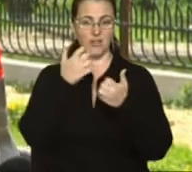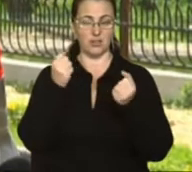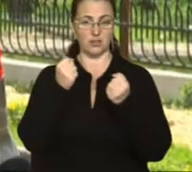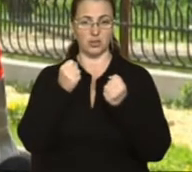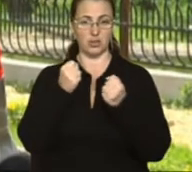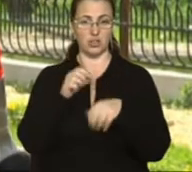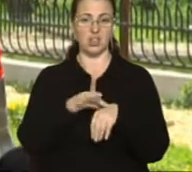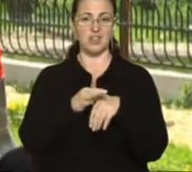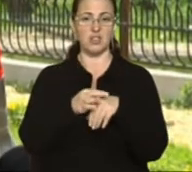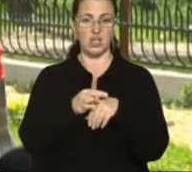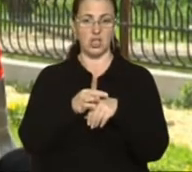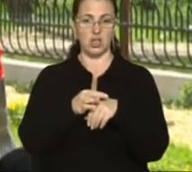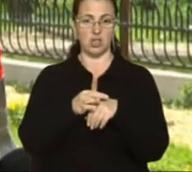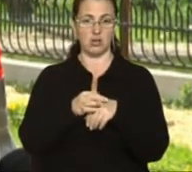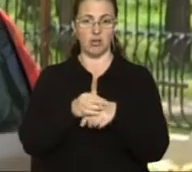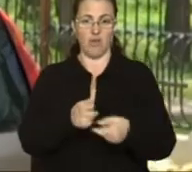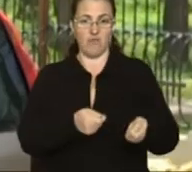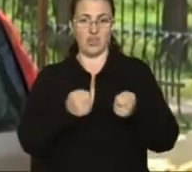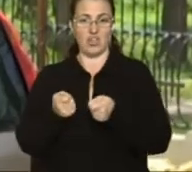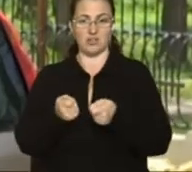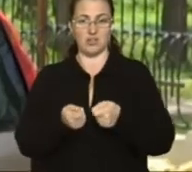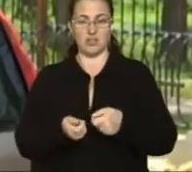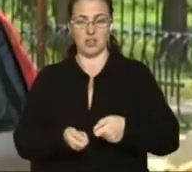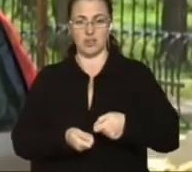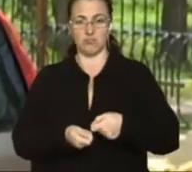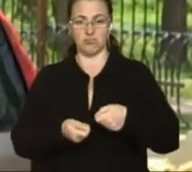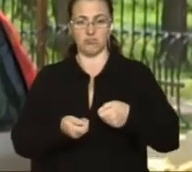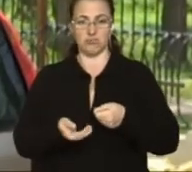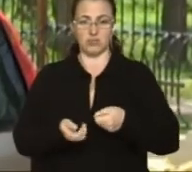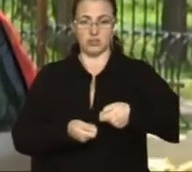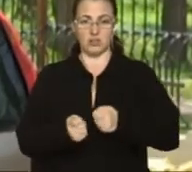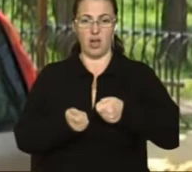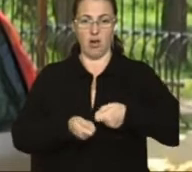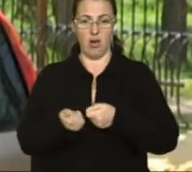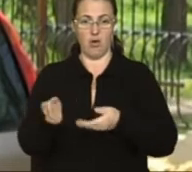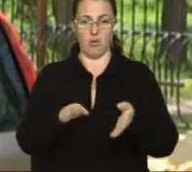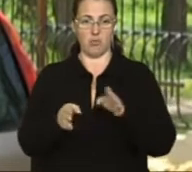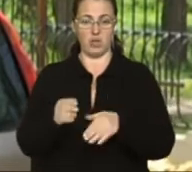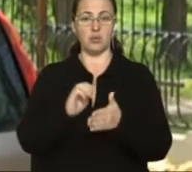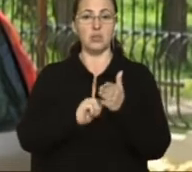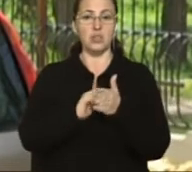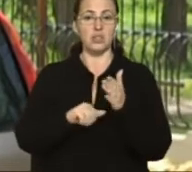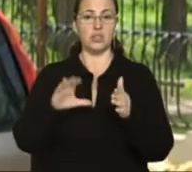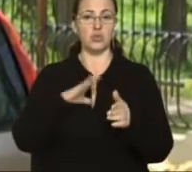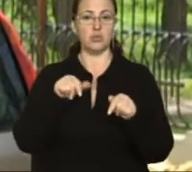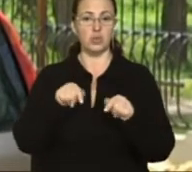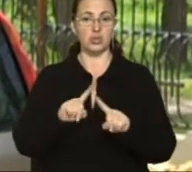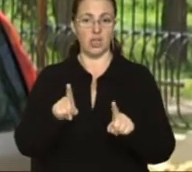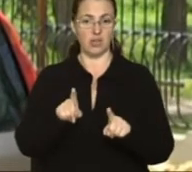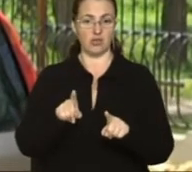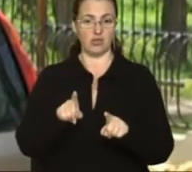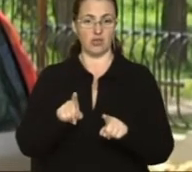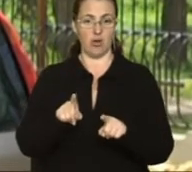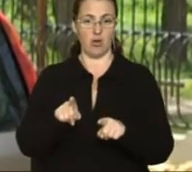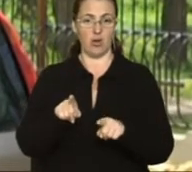тіло винесли і закопали. Причиною слугувало те, що потерпілий